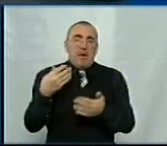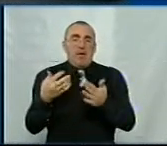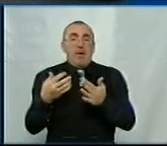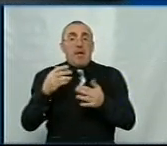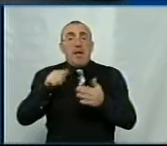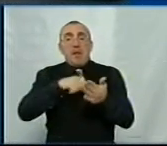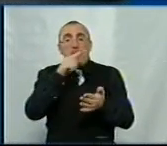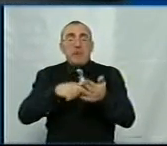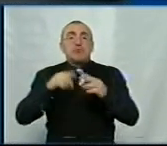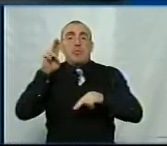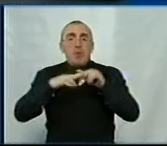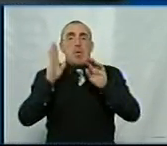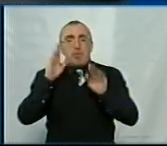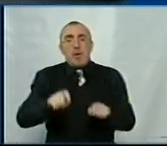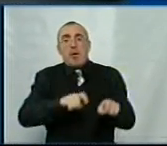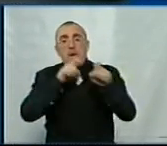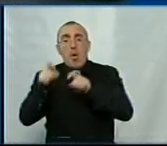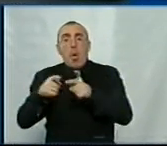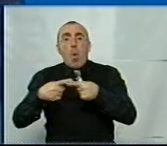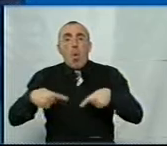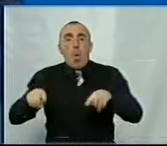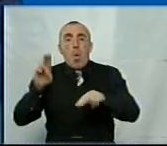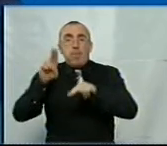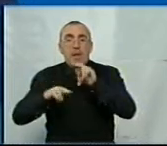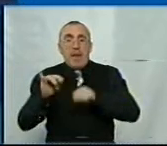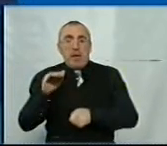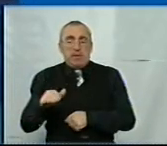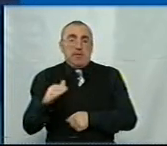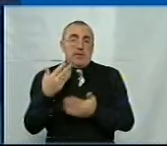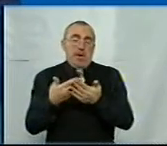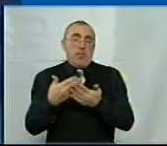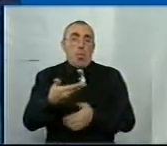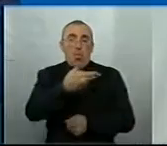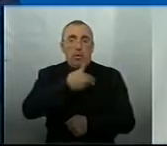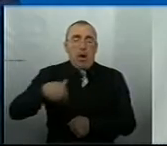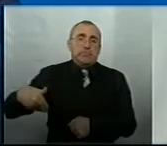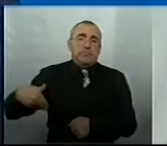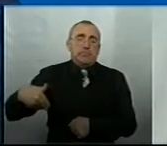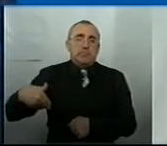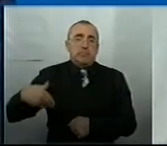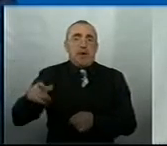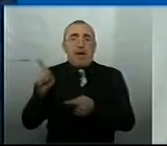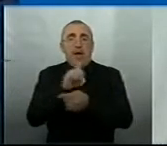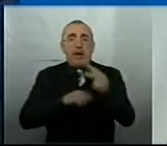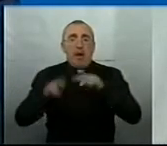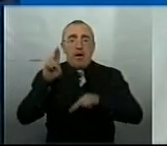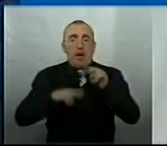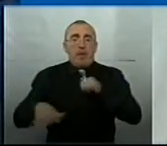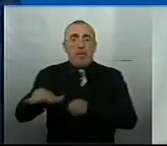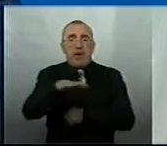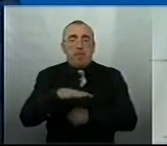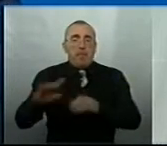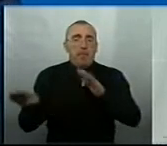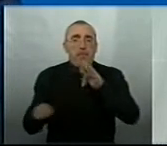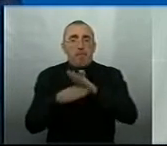містобудуванні можуть бути перехідні об'єкти, але так, як у нас, наприклад, реконструкція приміщення під